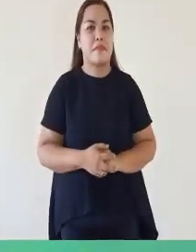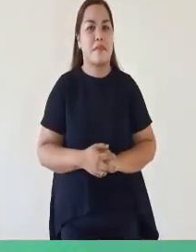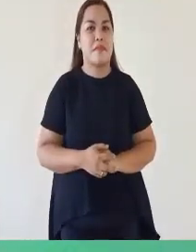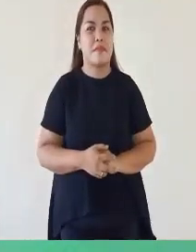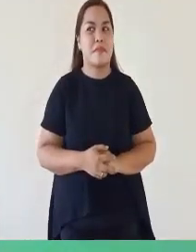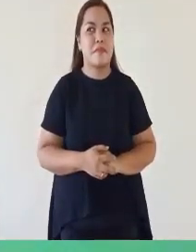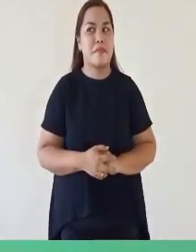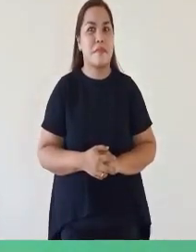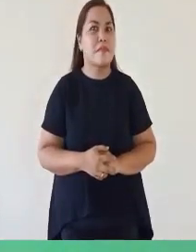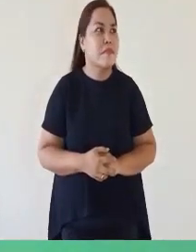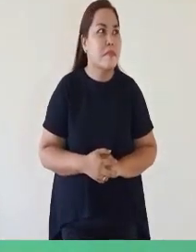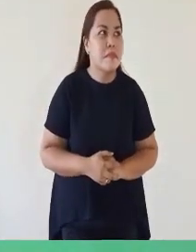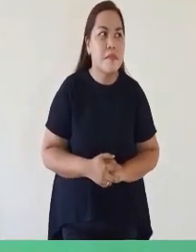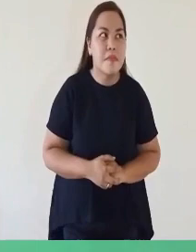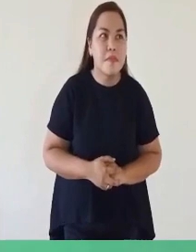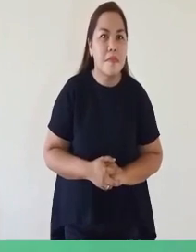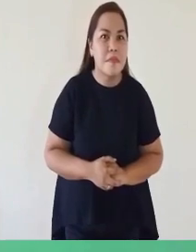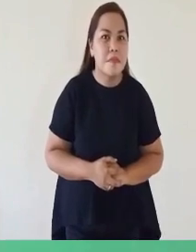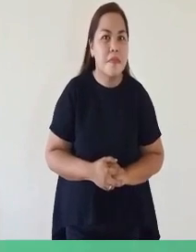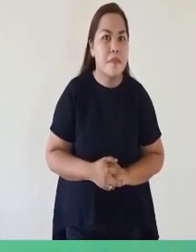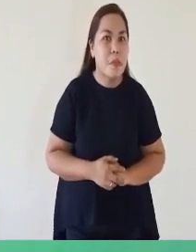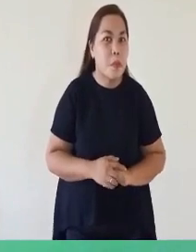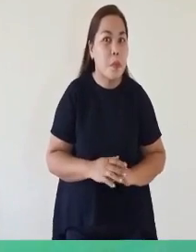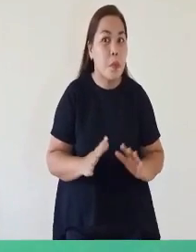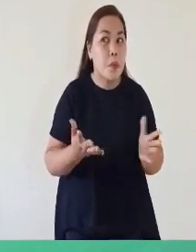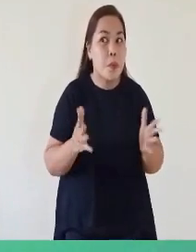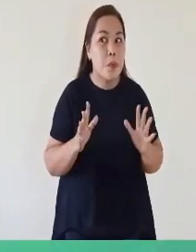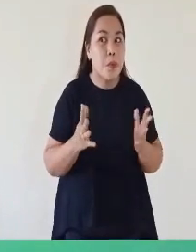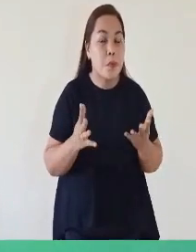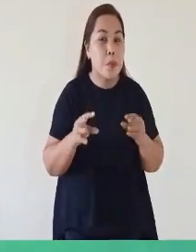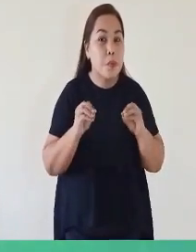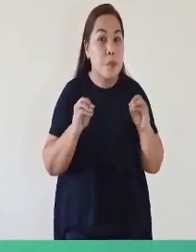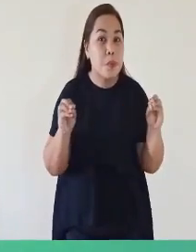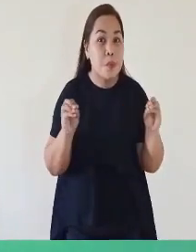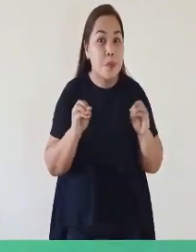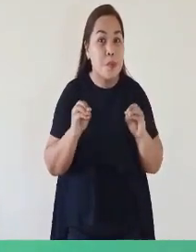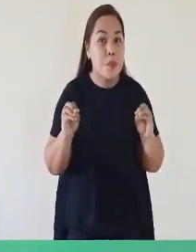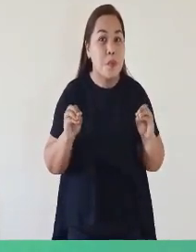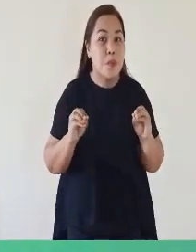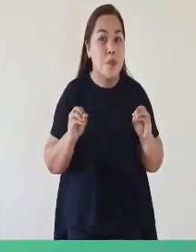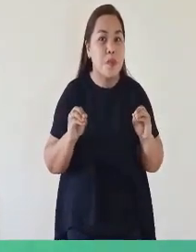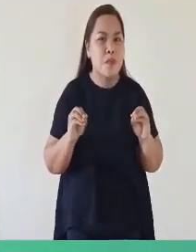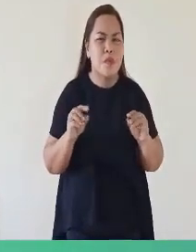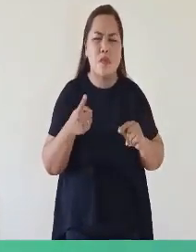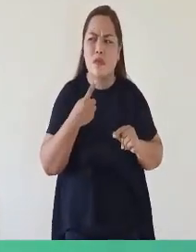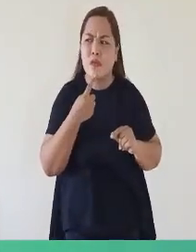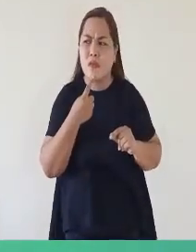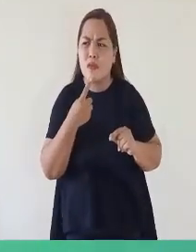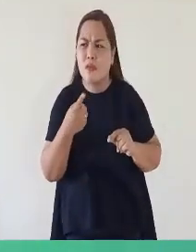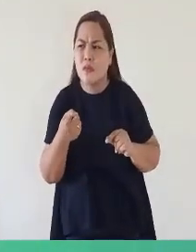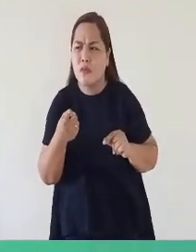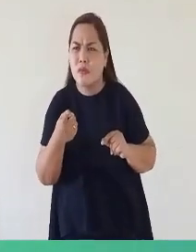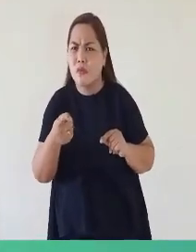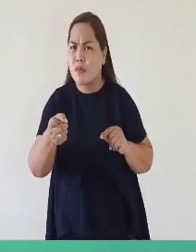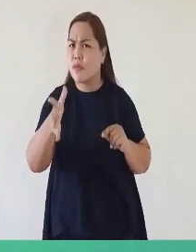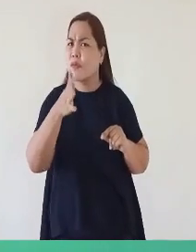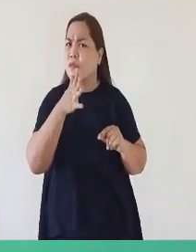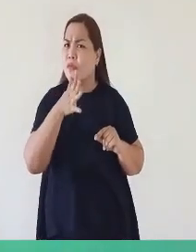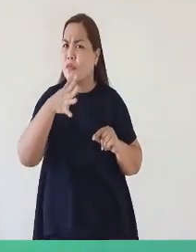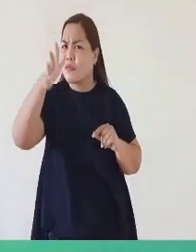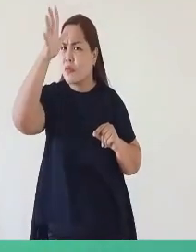Himala Walang utos O at anong Sinaina